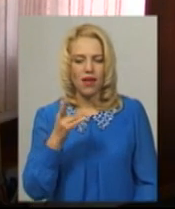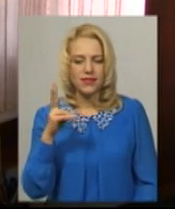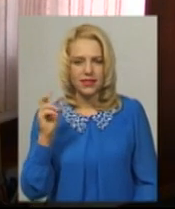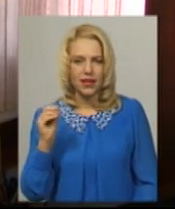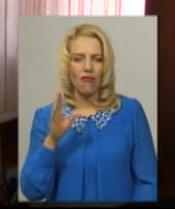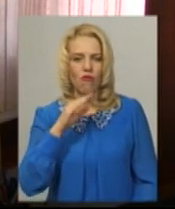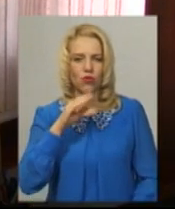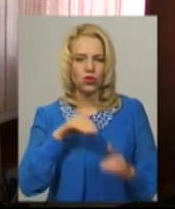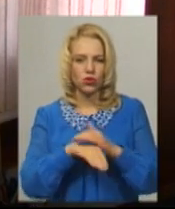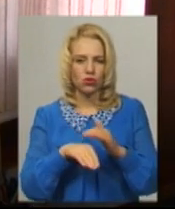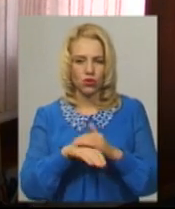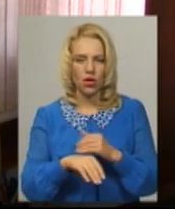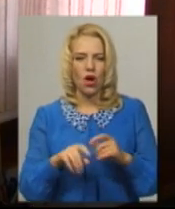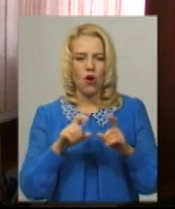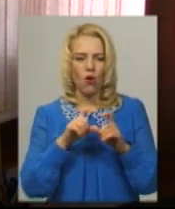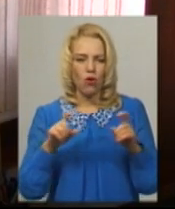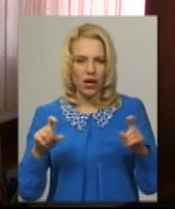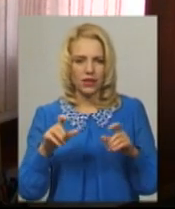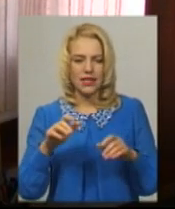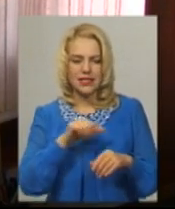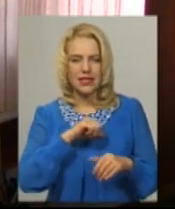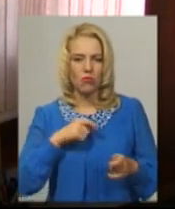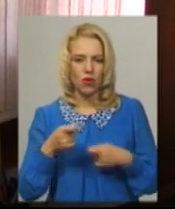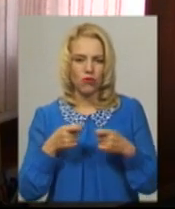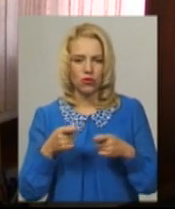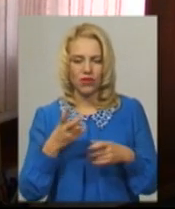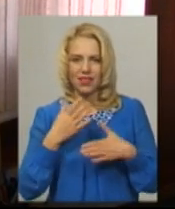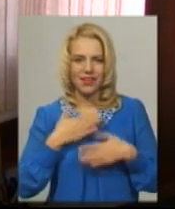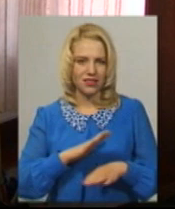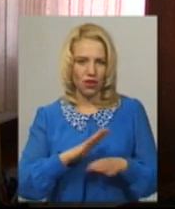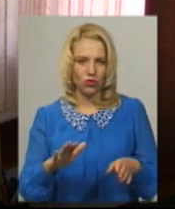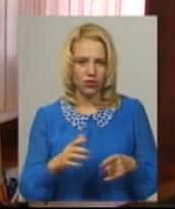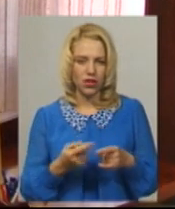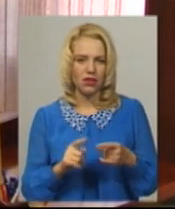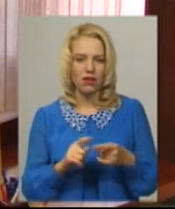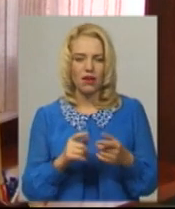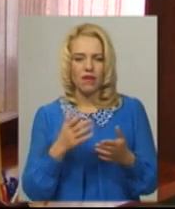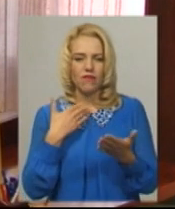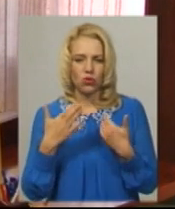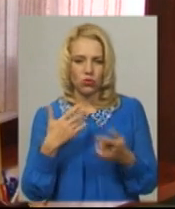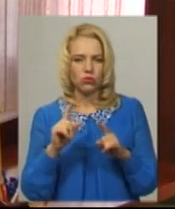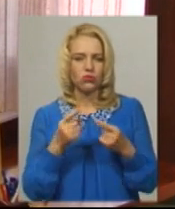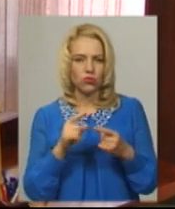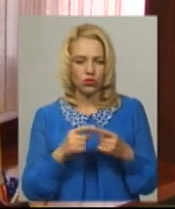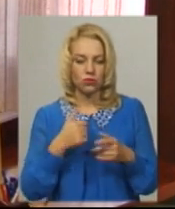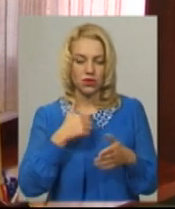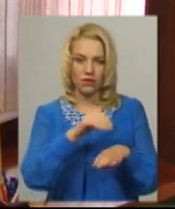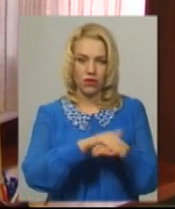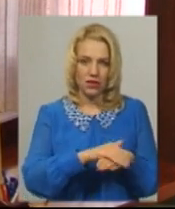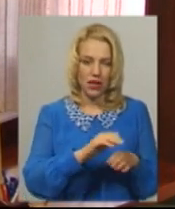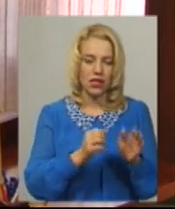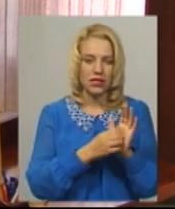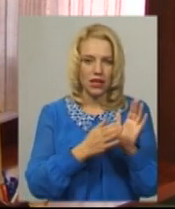підійшли, так скажемо, мягко, незадовільно. Розумієте, ми зафіксували загибель риби 30-го числа. В